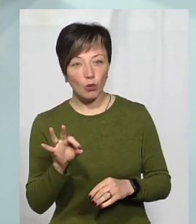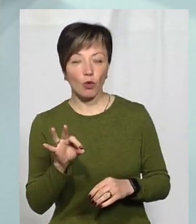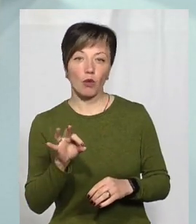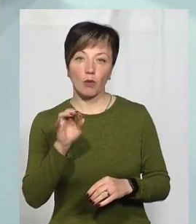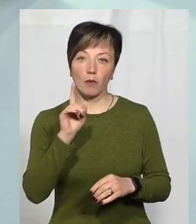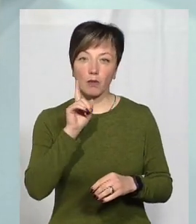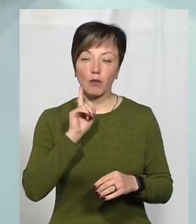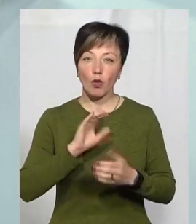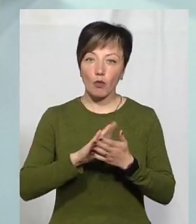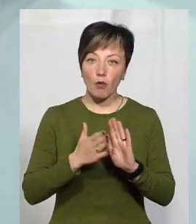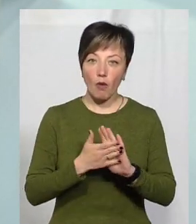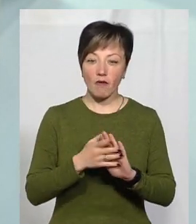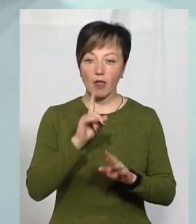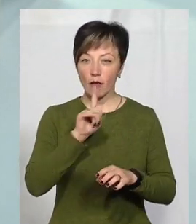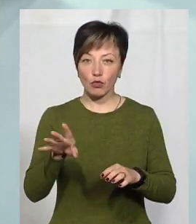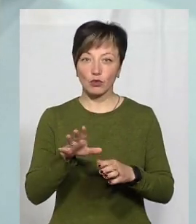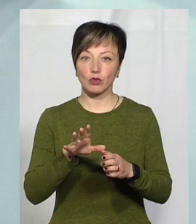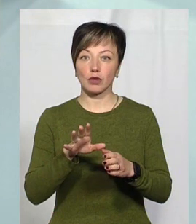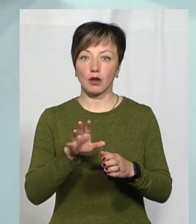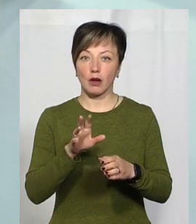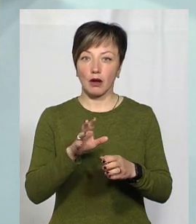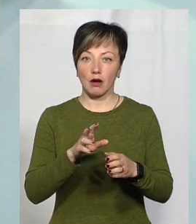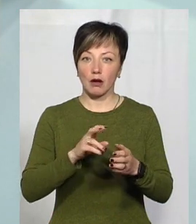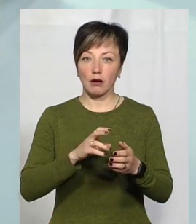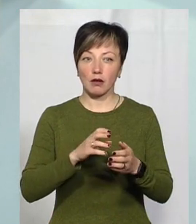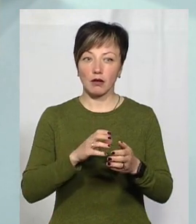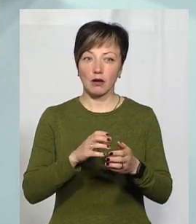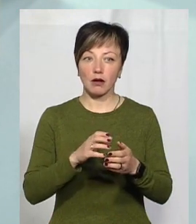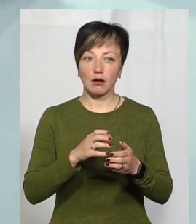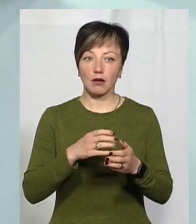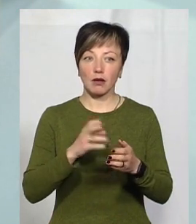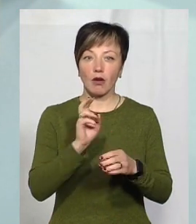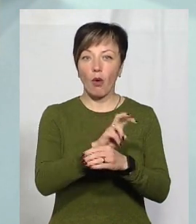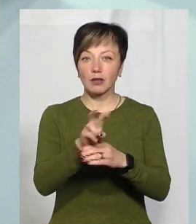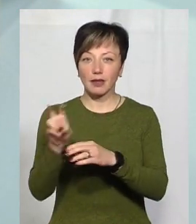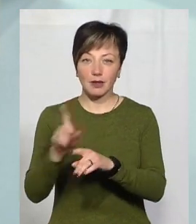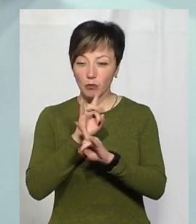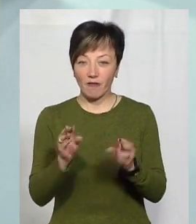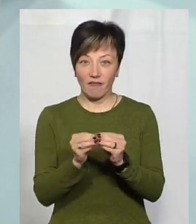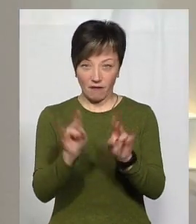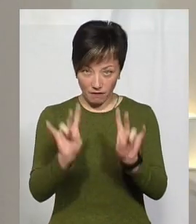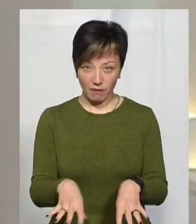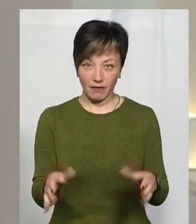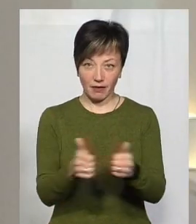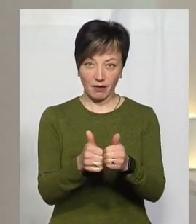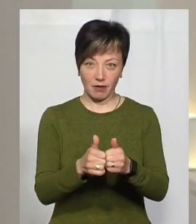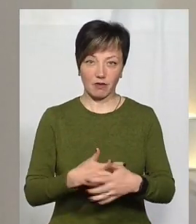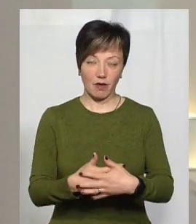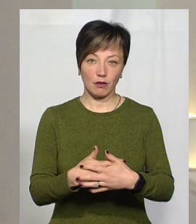перекурювати, ходити, підмічати народження доньки чи сина і так далі. Так,